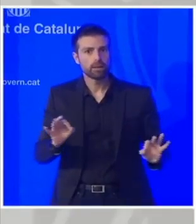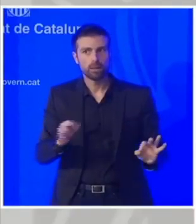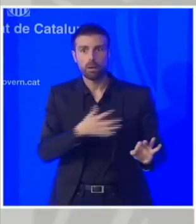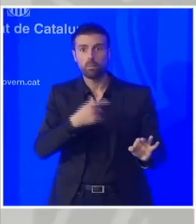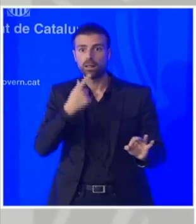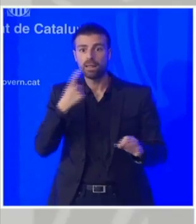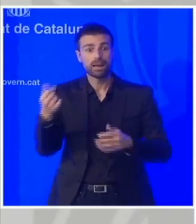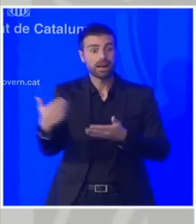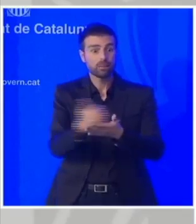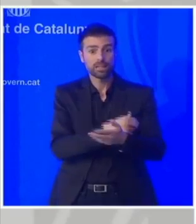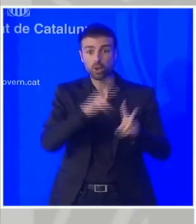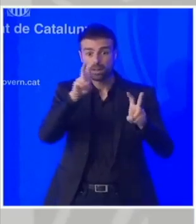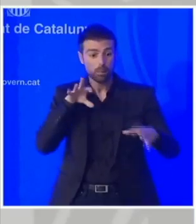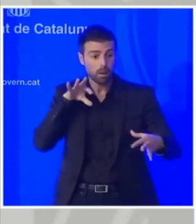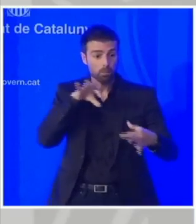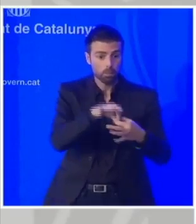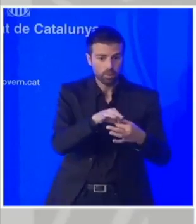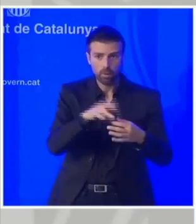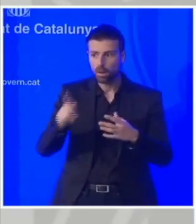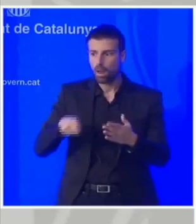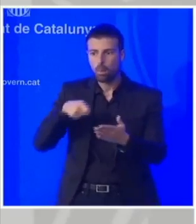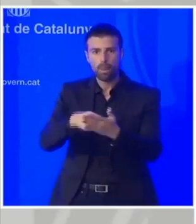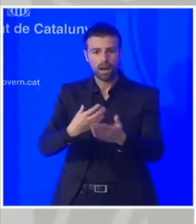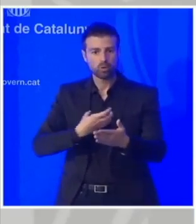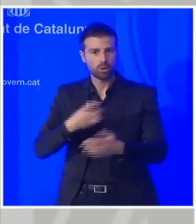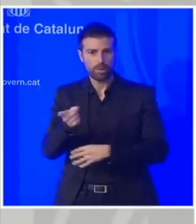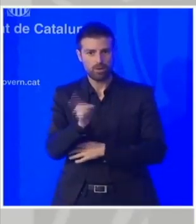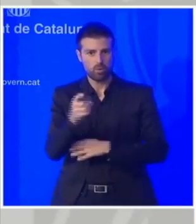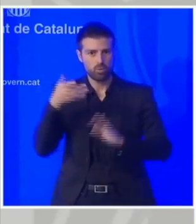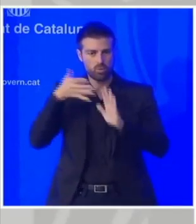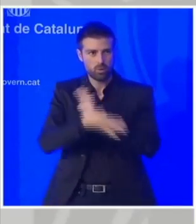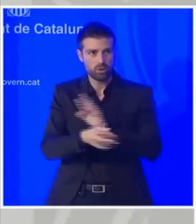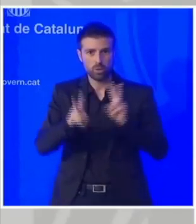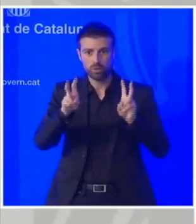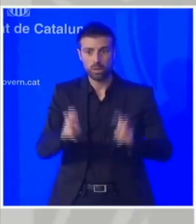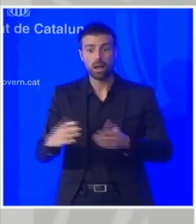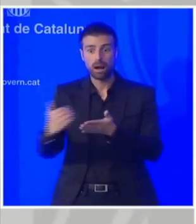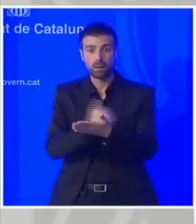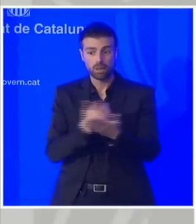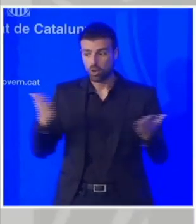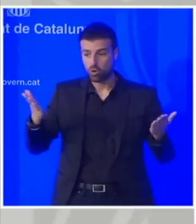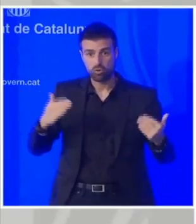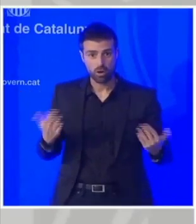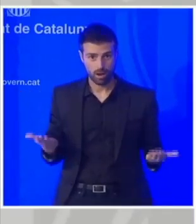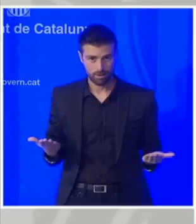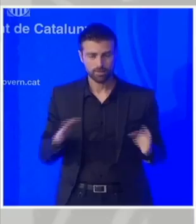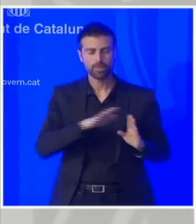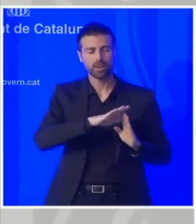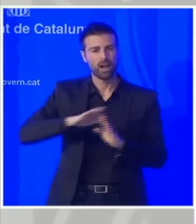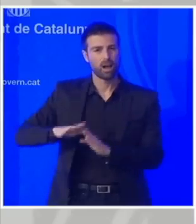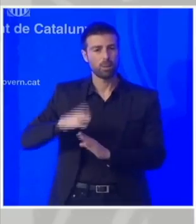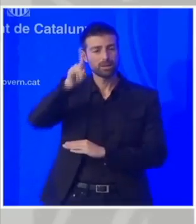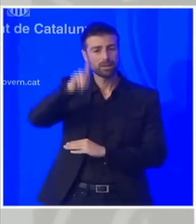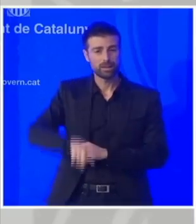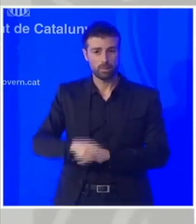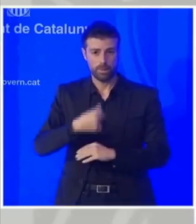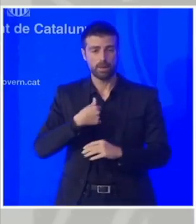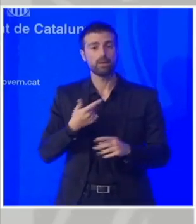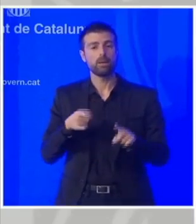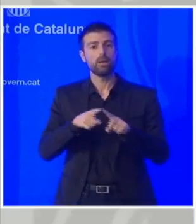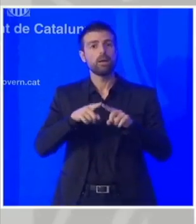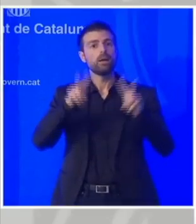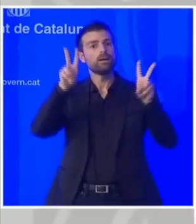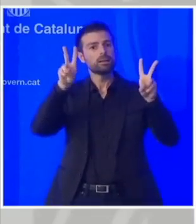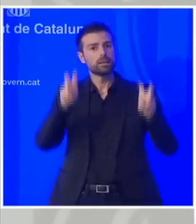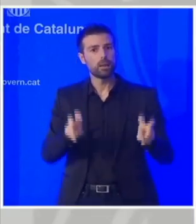el que no sigui recaptació efectiva no ens ho hauran de pagar als ajuntaments perquè no s'haurà recaptat i per l'altra banda i per l'altra banda en